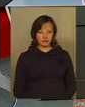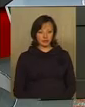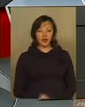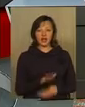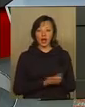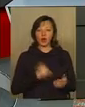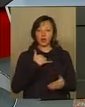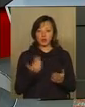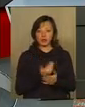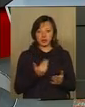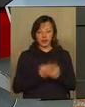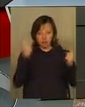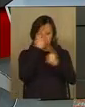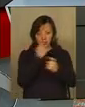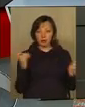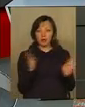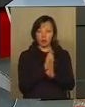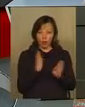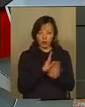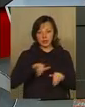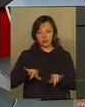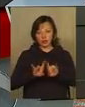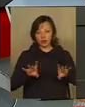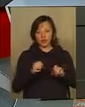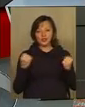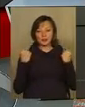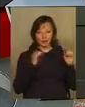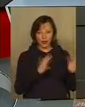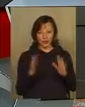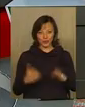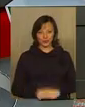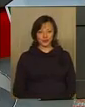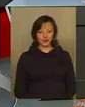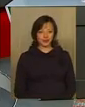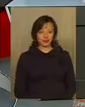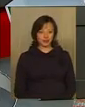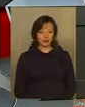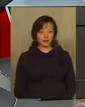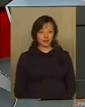Далі у нашому випуску інформація про погоду, після чого останні події зі спорту.